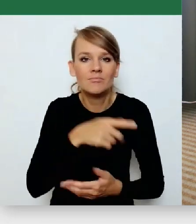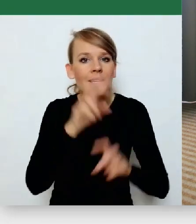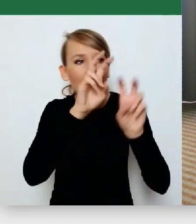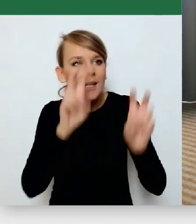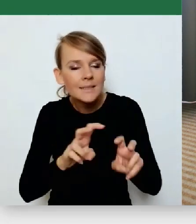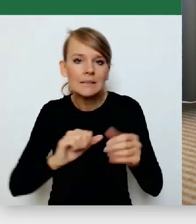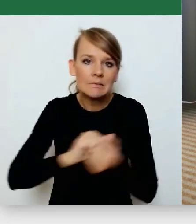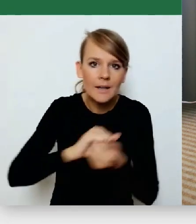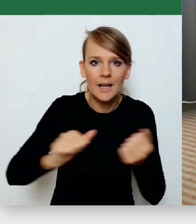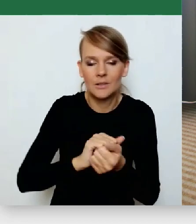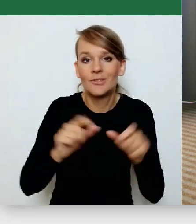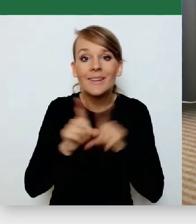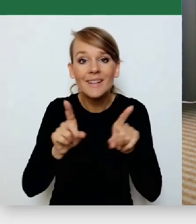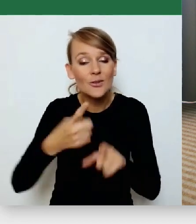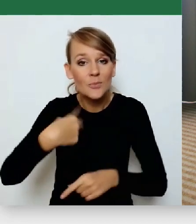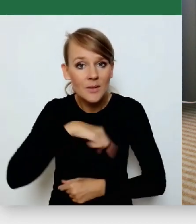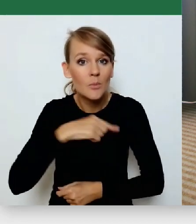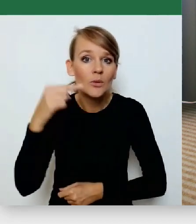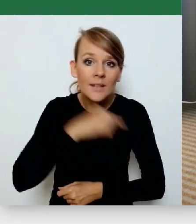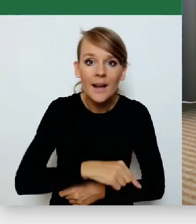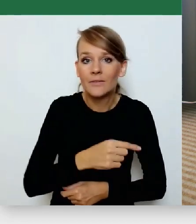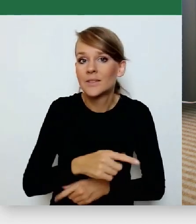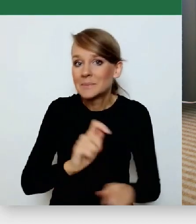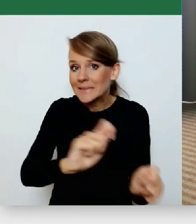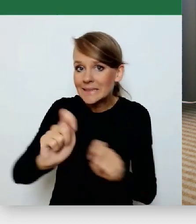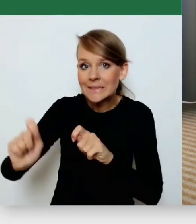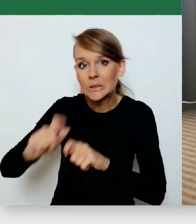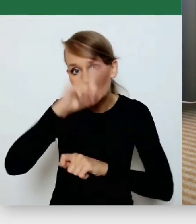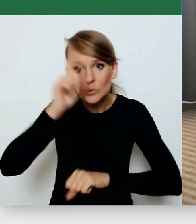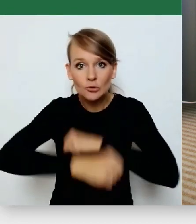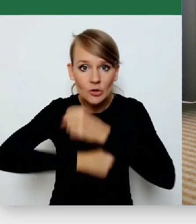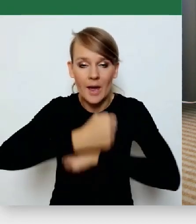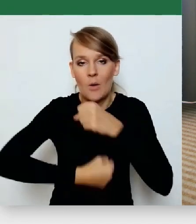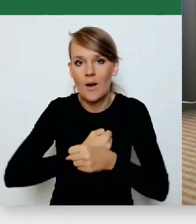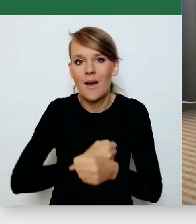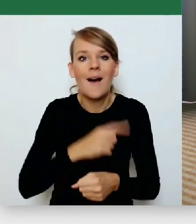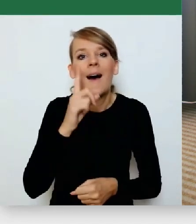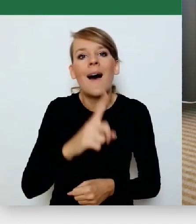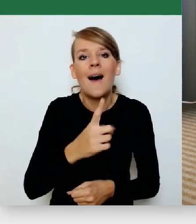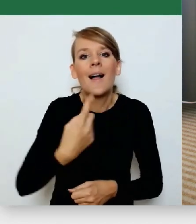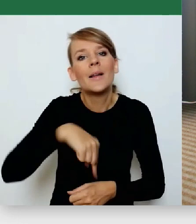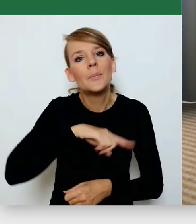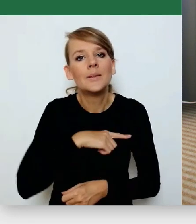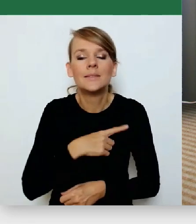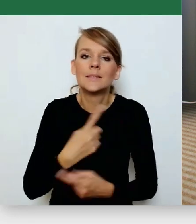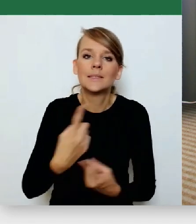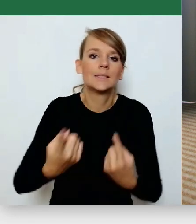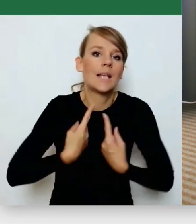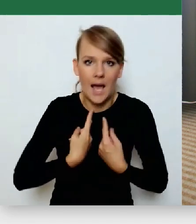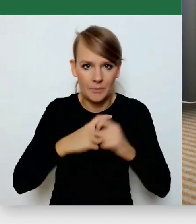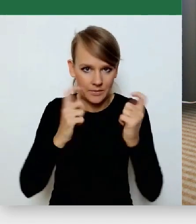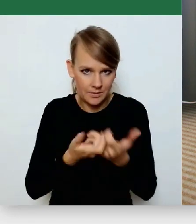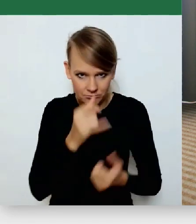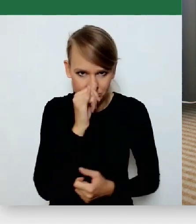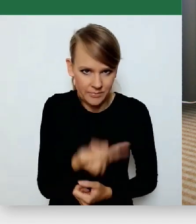te wszystkie aktywności ludzkie, ale nie możemy działać w oderwaniu i nie możemy też pozwolić na to,